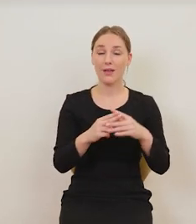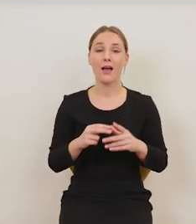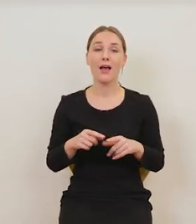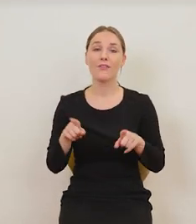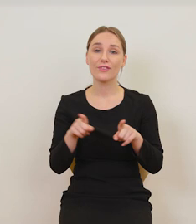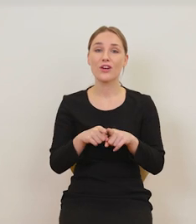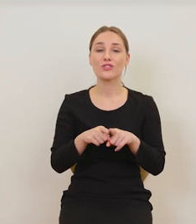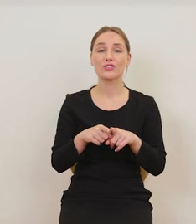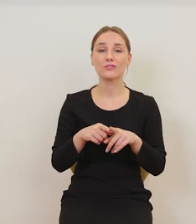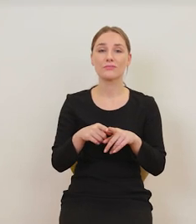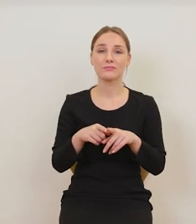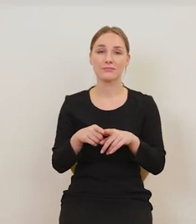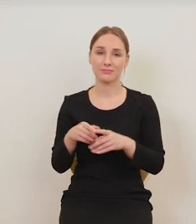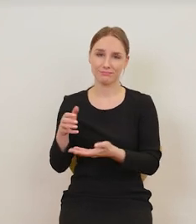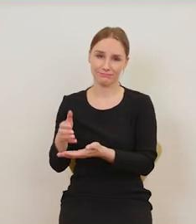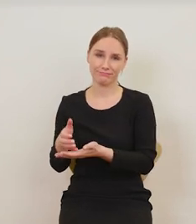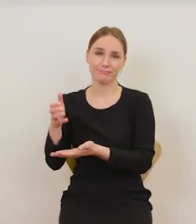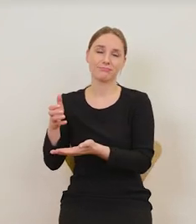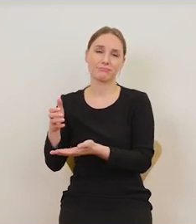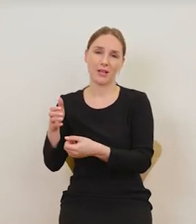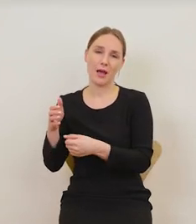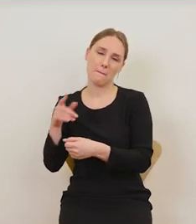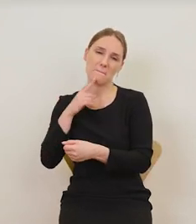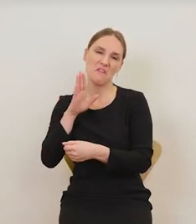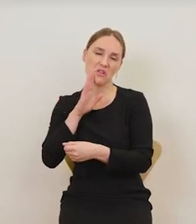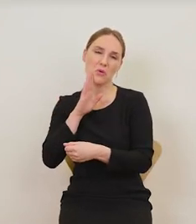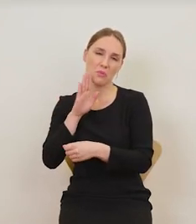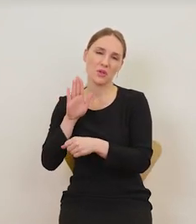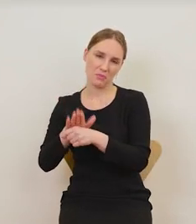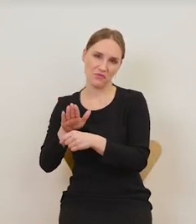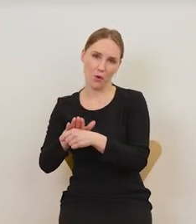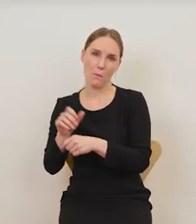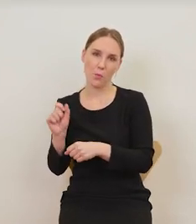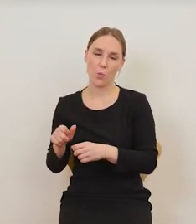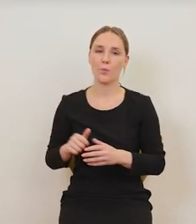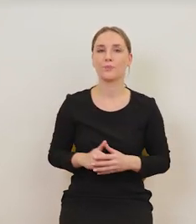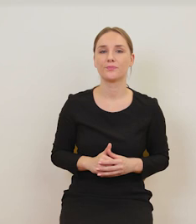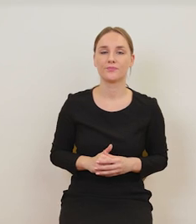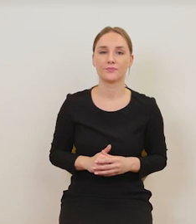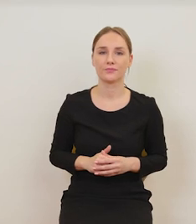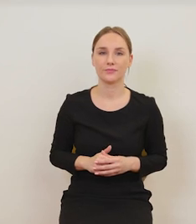a w drugiej ręce kufelek, najprawdopodobniej z piwem.